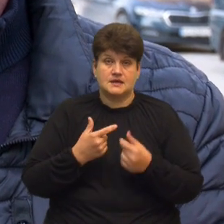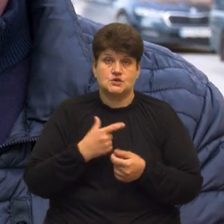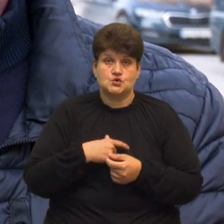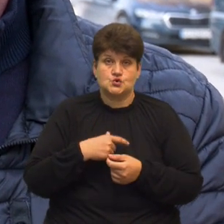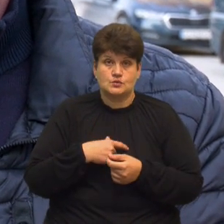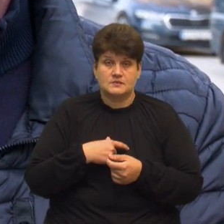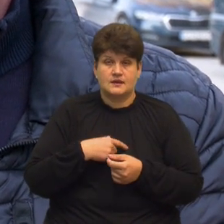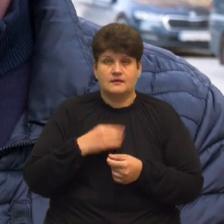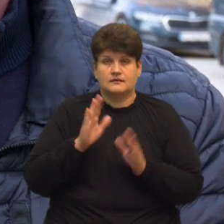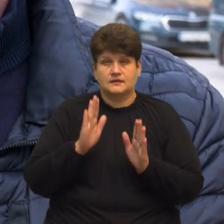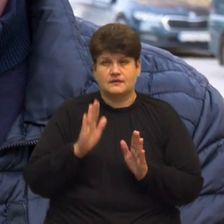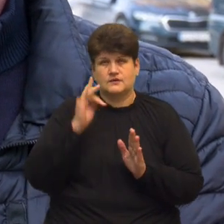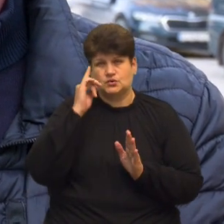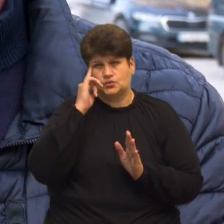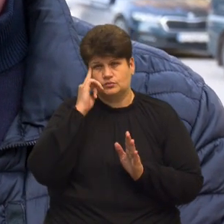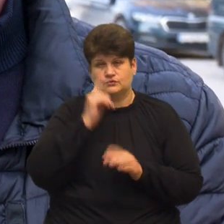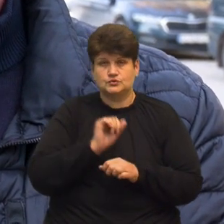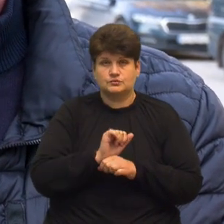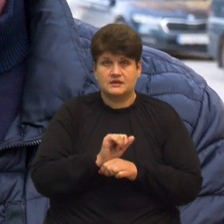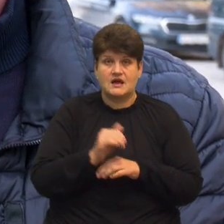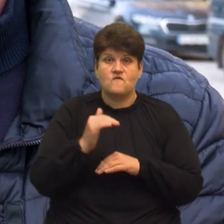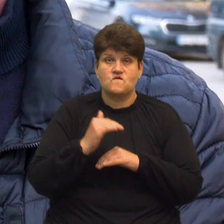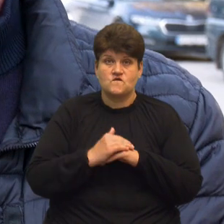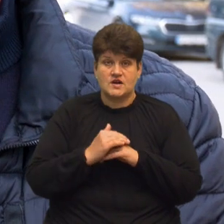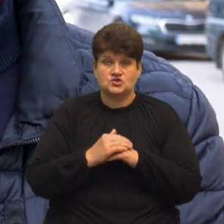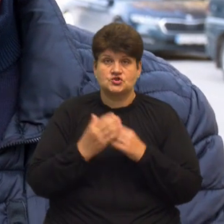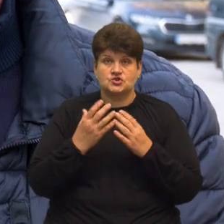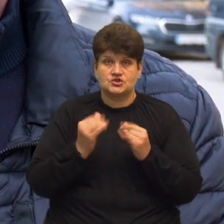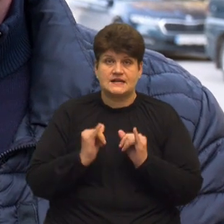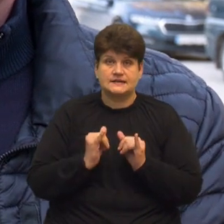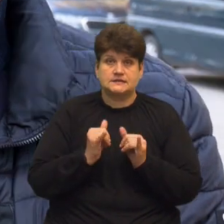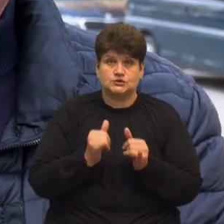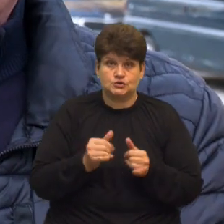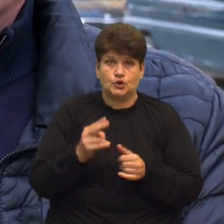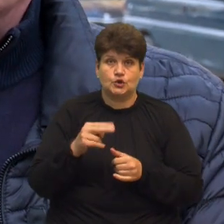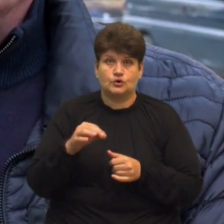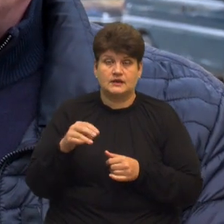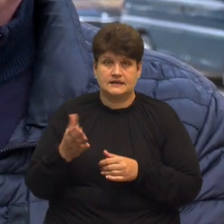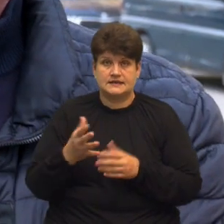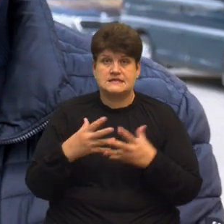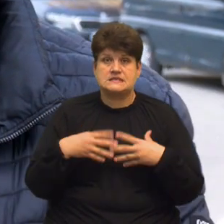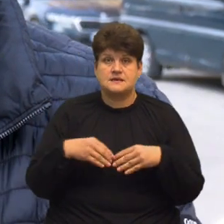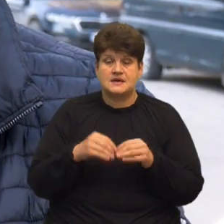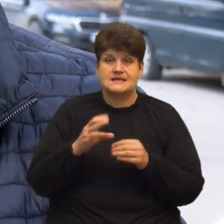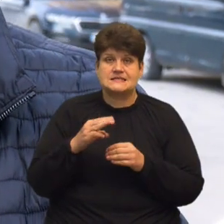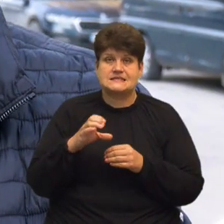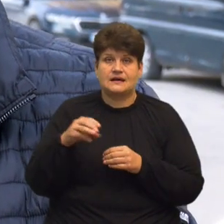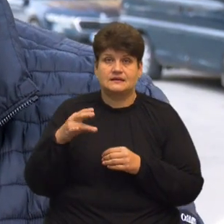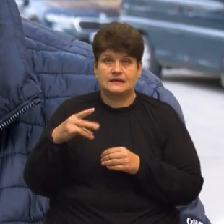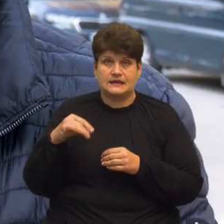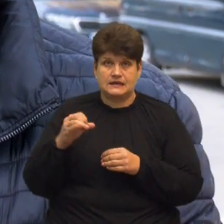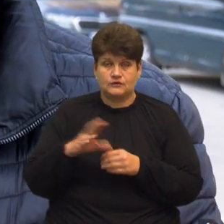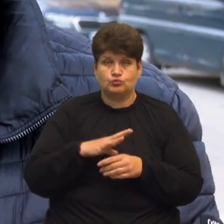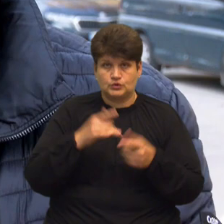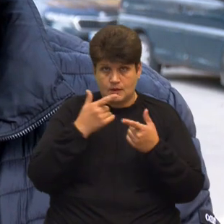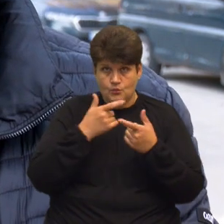думали, що воно призупиниться Але ввечері ще таки долили якимось чином Сім'я Стадників була попереджена і